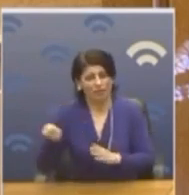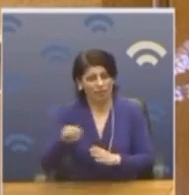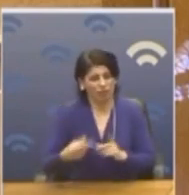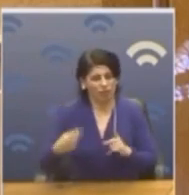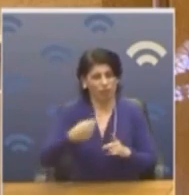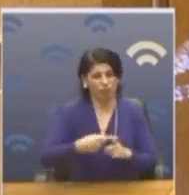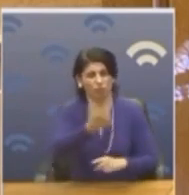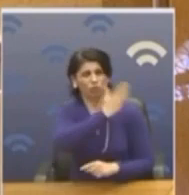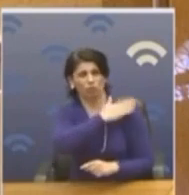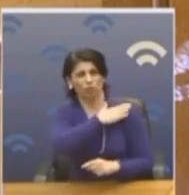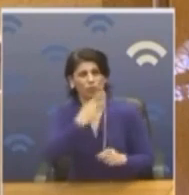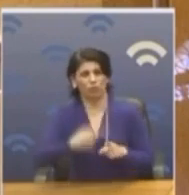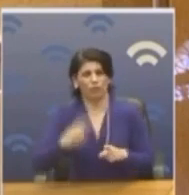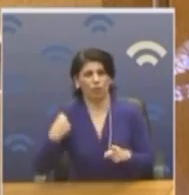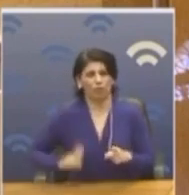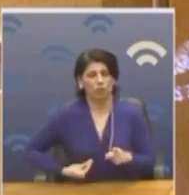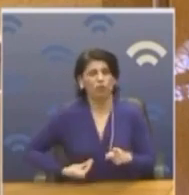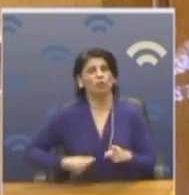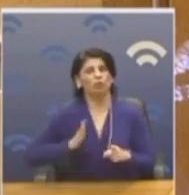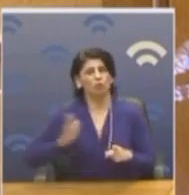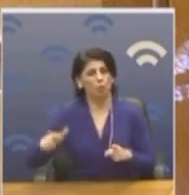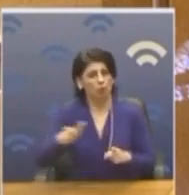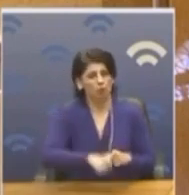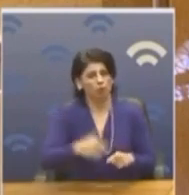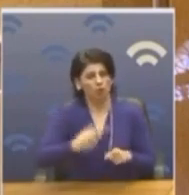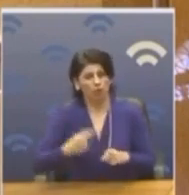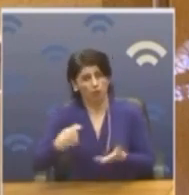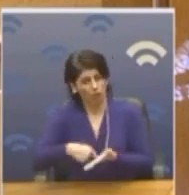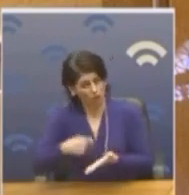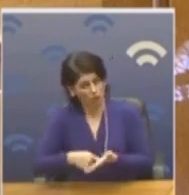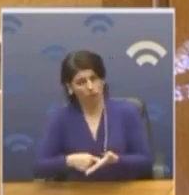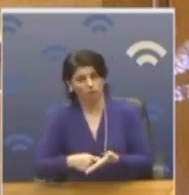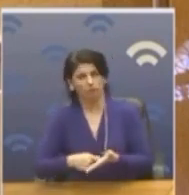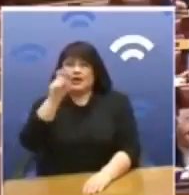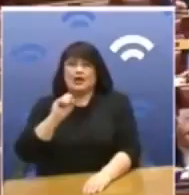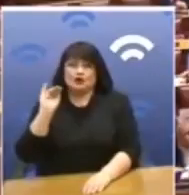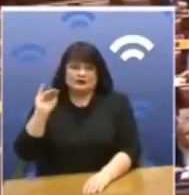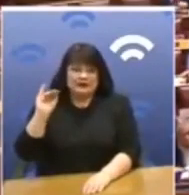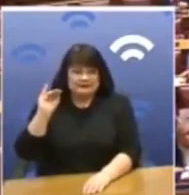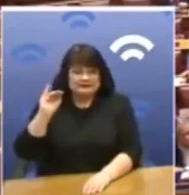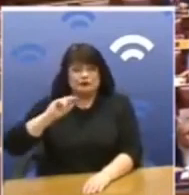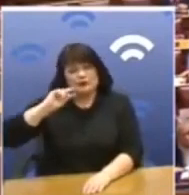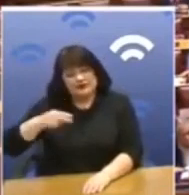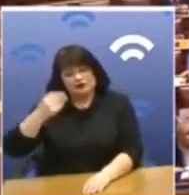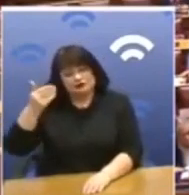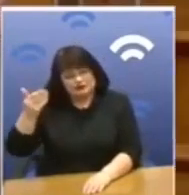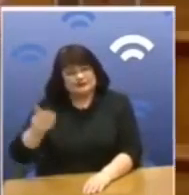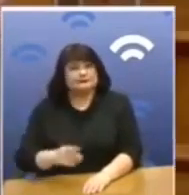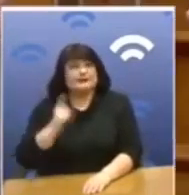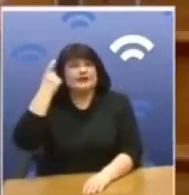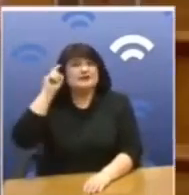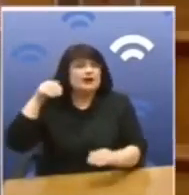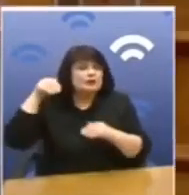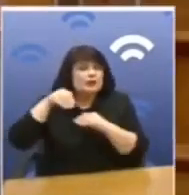στους σώμους του ελληνικού δημοσίου Των ελλήνων πολιτών Των ελλήνων φορολογούμενων υπέρ των αρπακτικών ταμείων Αν δεν ξέρουμε πόσο θα είναι ύφεση Δεν μπορούν να